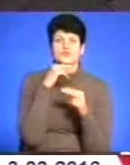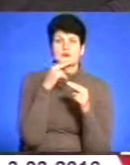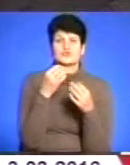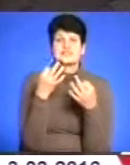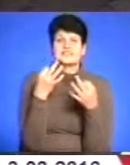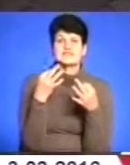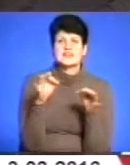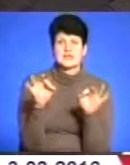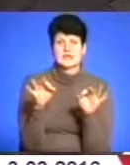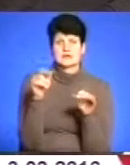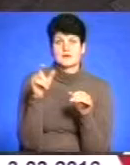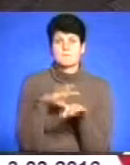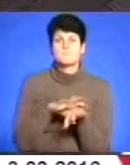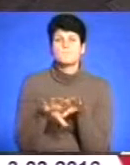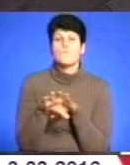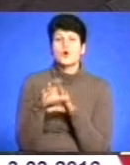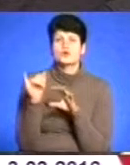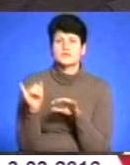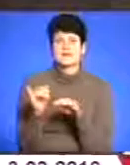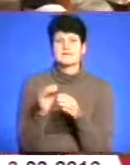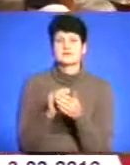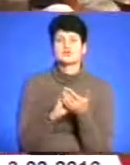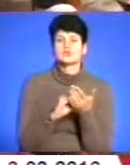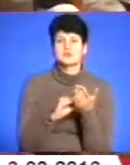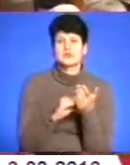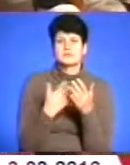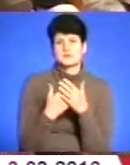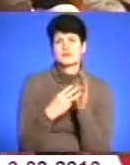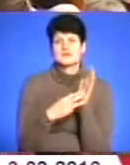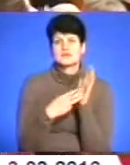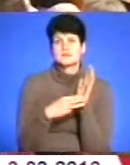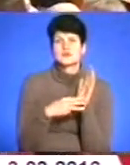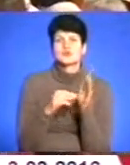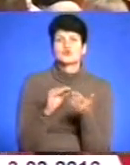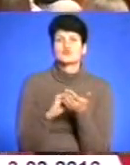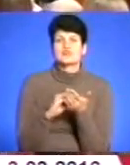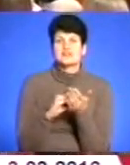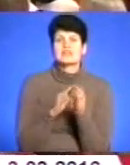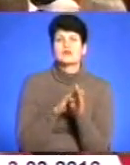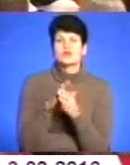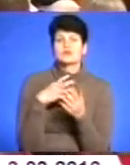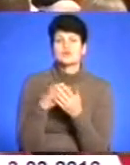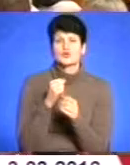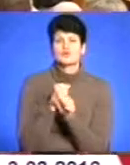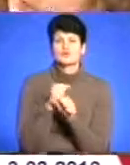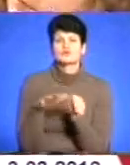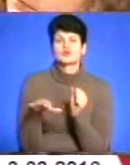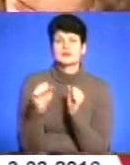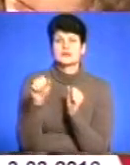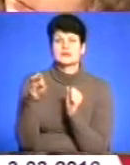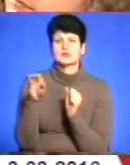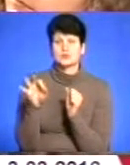А особливо до проблеми журналістів у полоні. Адже близько 80 журналістів, які виконували свою роботу у зоні АТО,